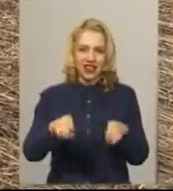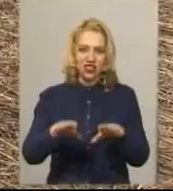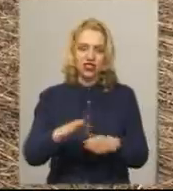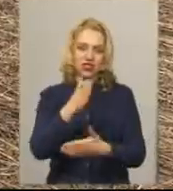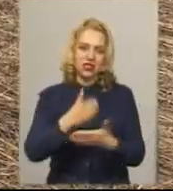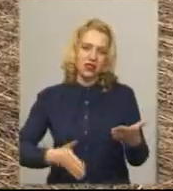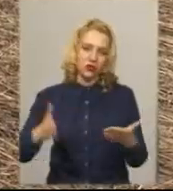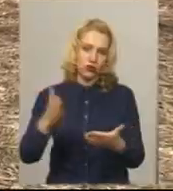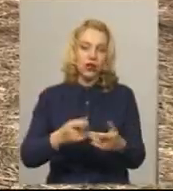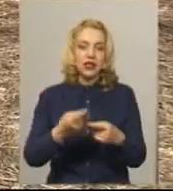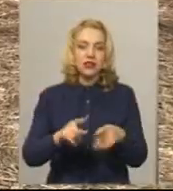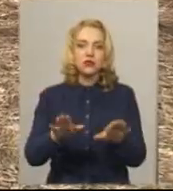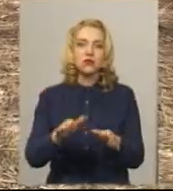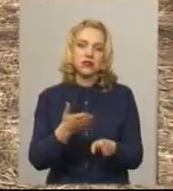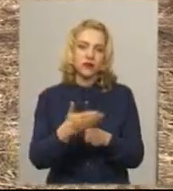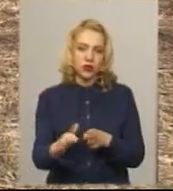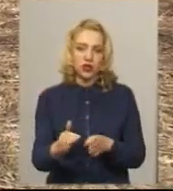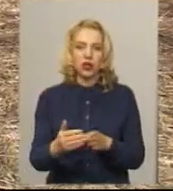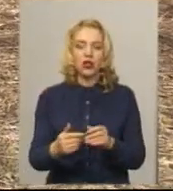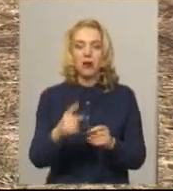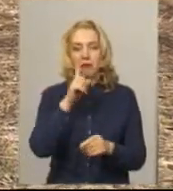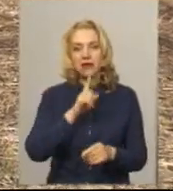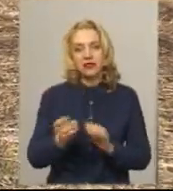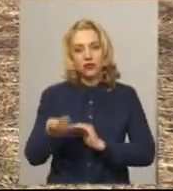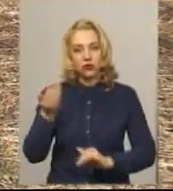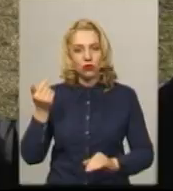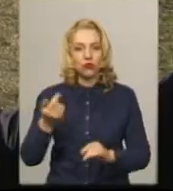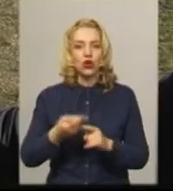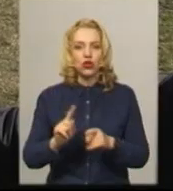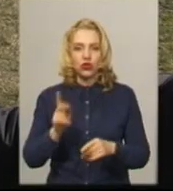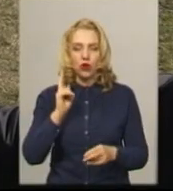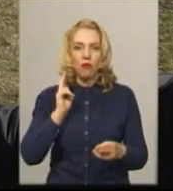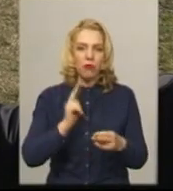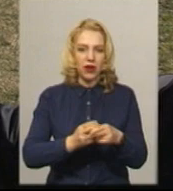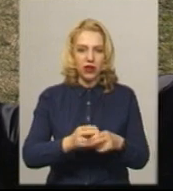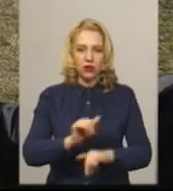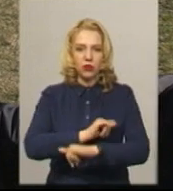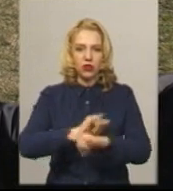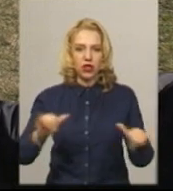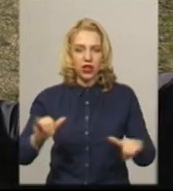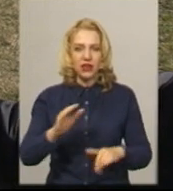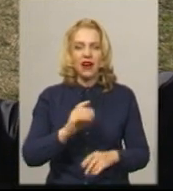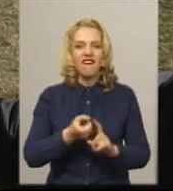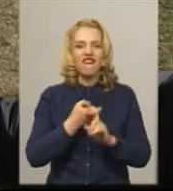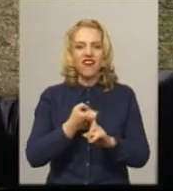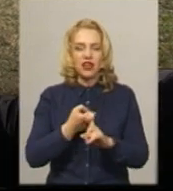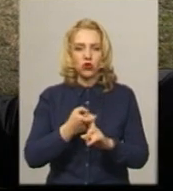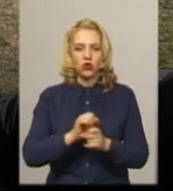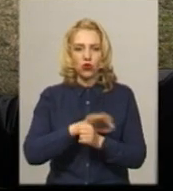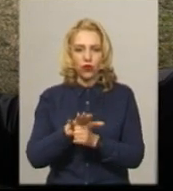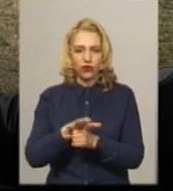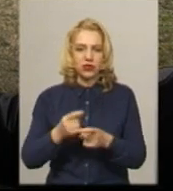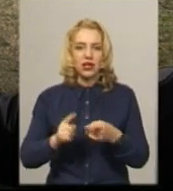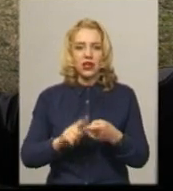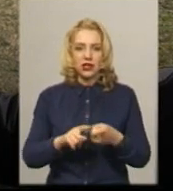місяць тому, каже начальник міської ритуальної служби Сергій Бортник, щоби попередити поширення вірусу COVID-19. Це була селекторна нарада з